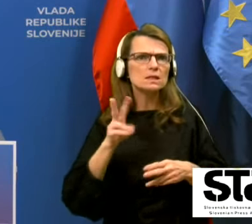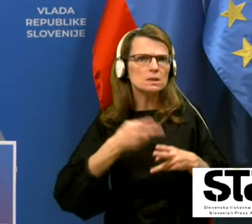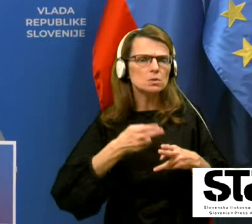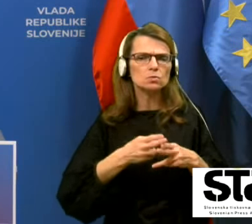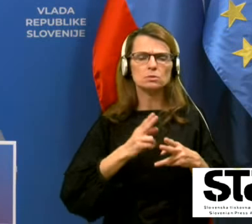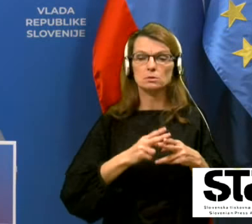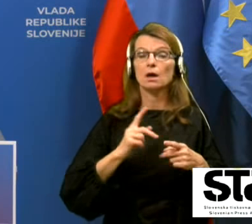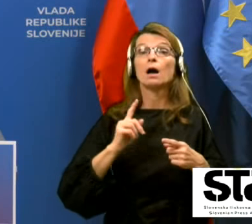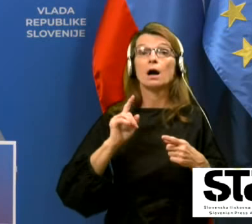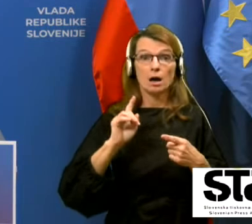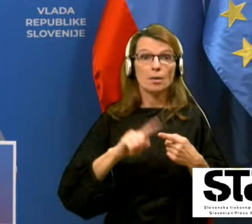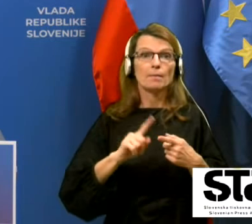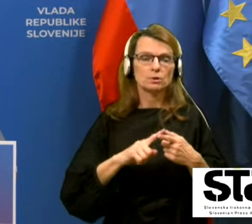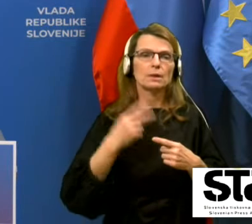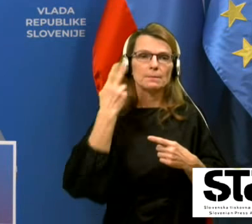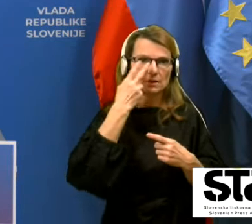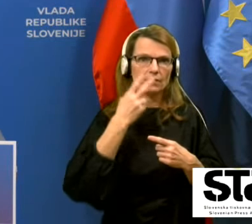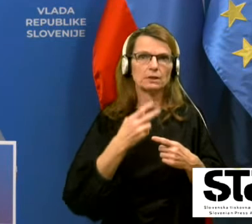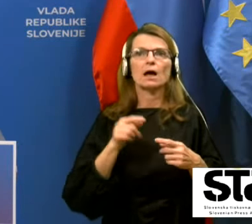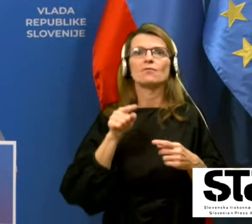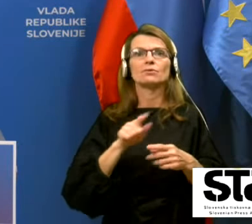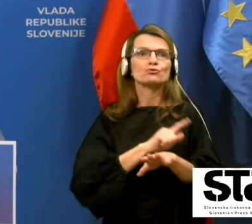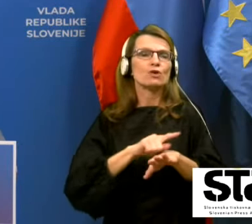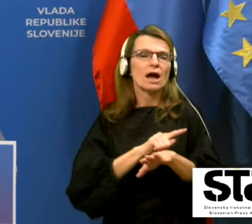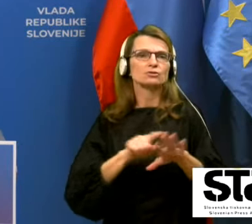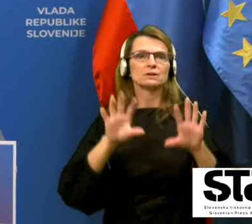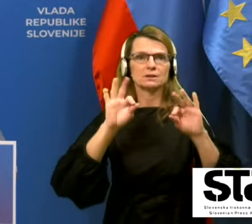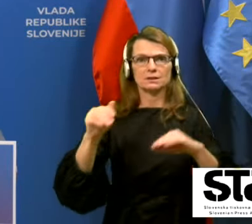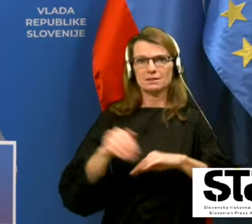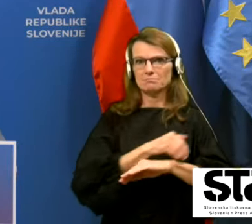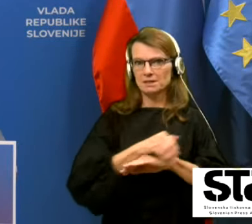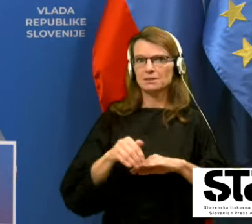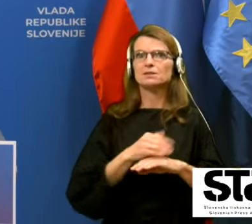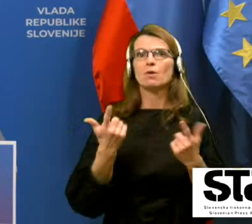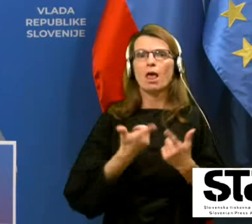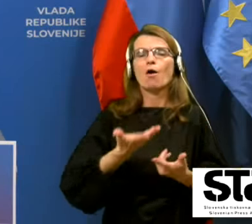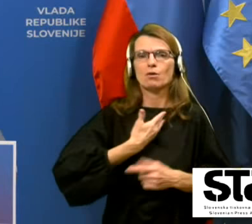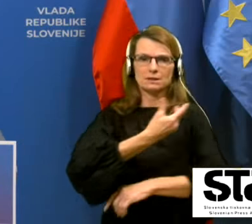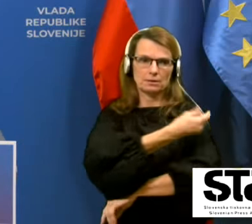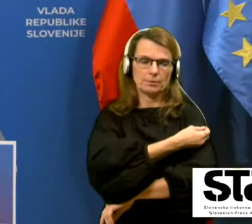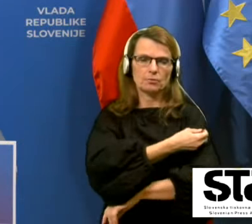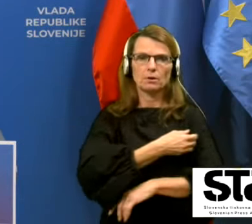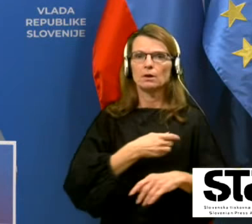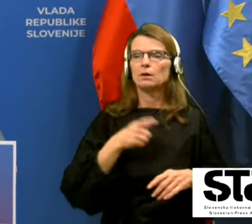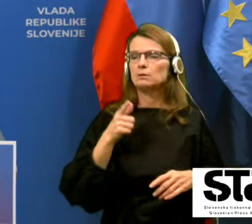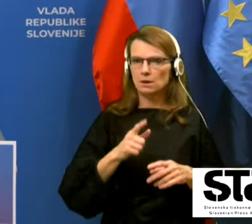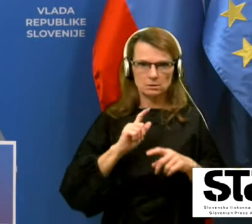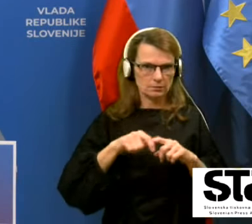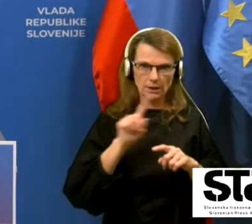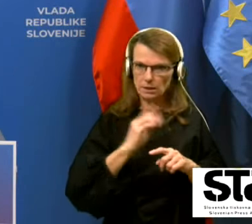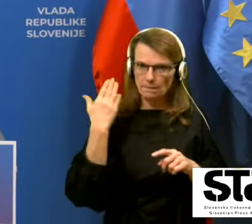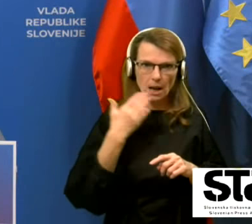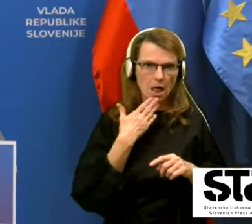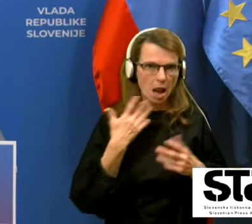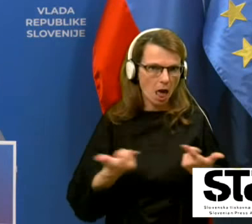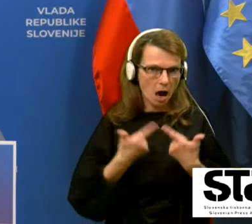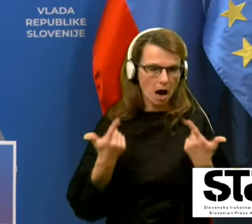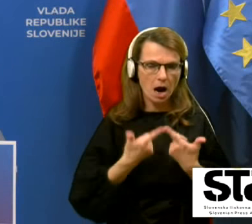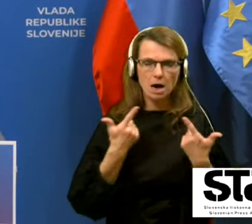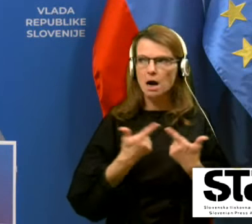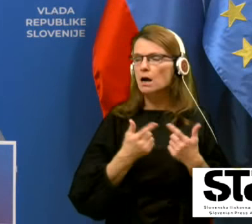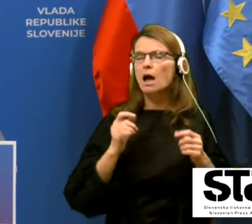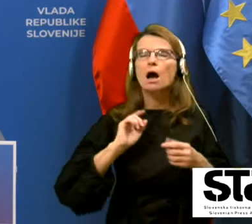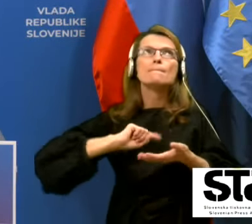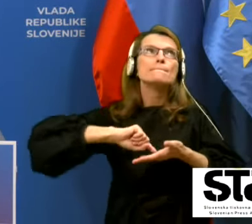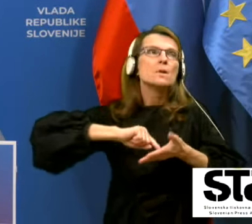tega uspeha. Ni bila lahka, milijon je bilo nemogočih stvari za izobiti, za najditi rešitev.